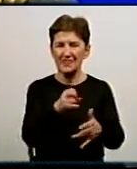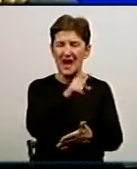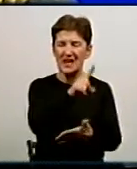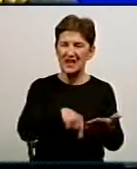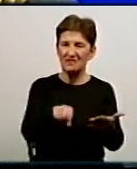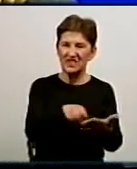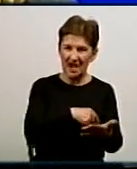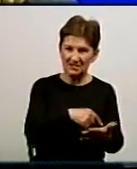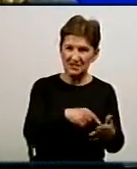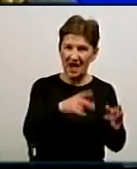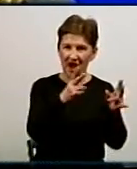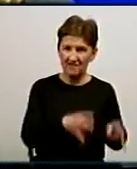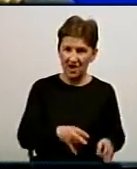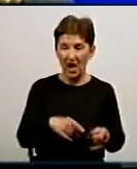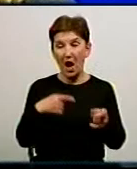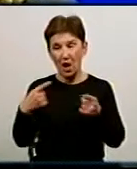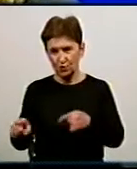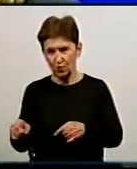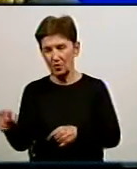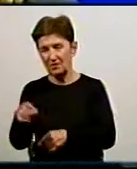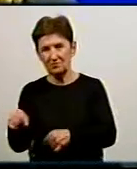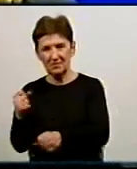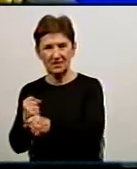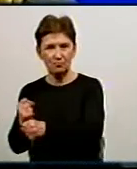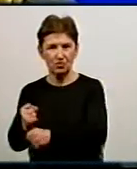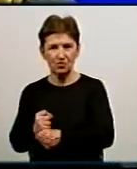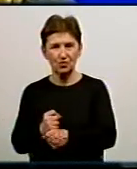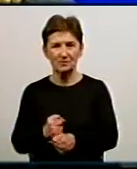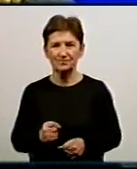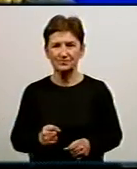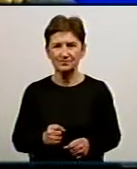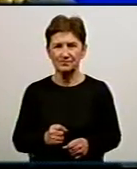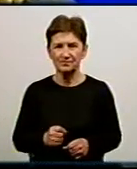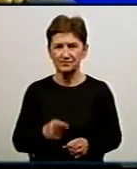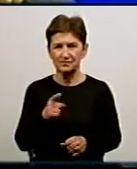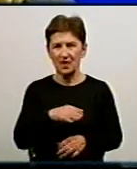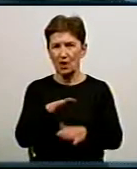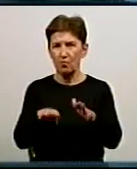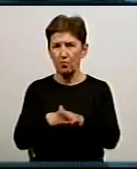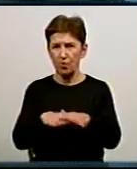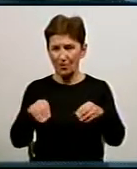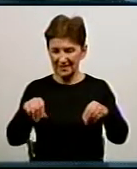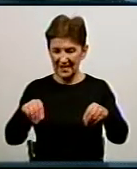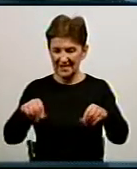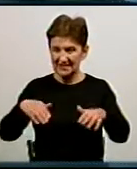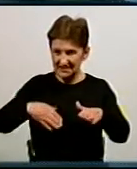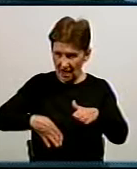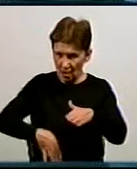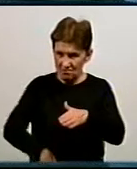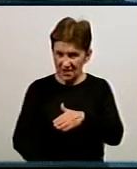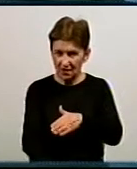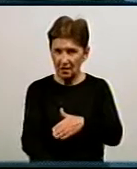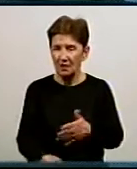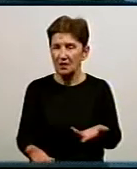інша працює, виконує якусь планову роботу в цьому районі. Водопровід цей, він же ж підземний. Так. І потребує ця